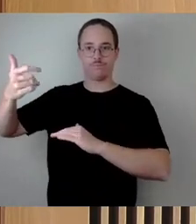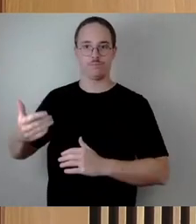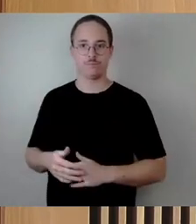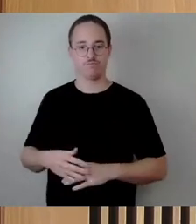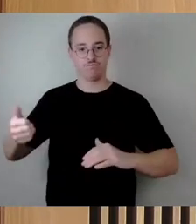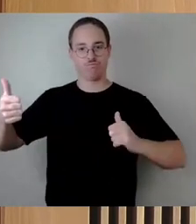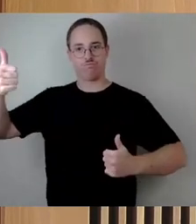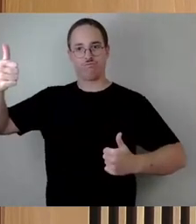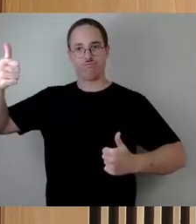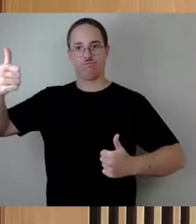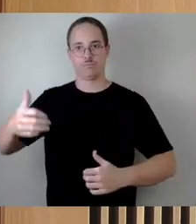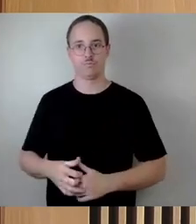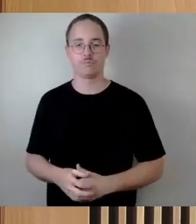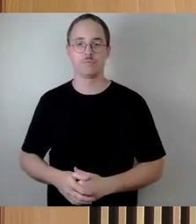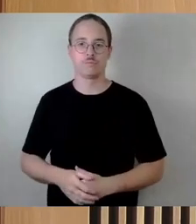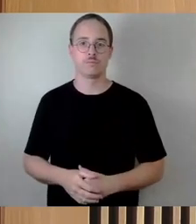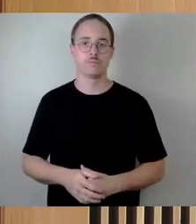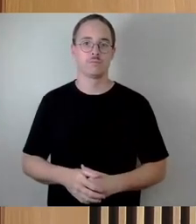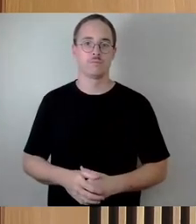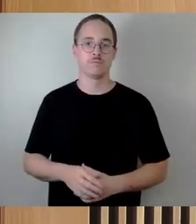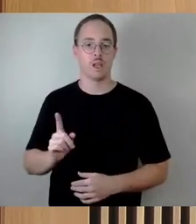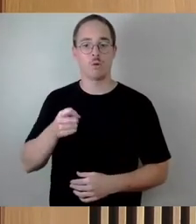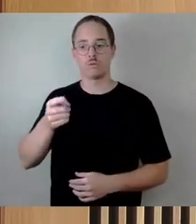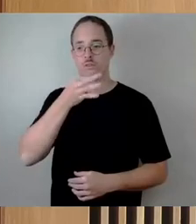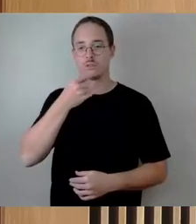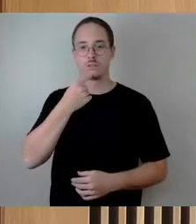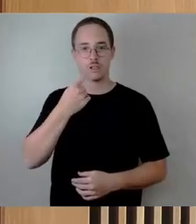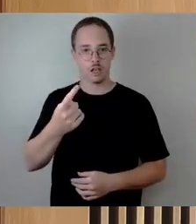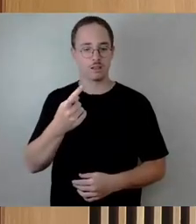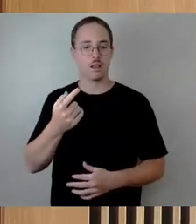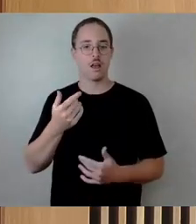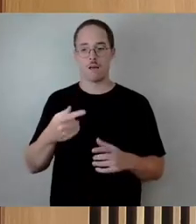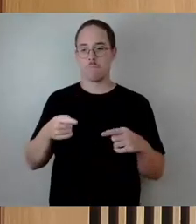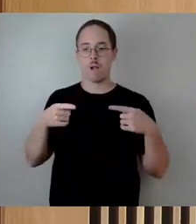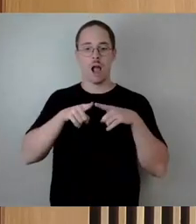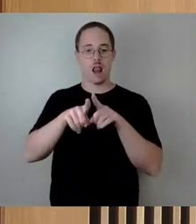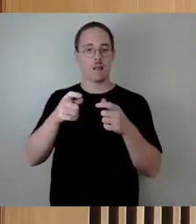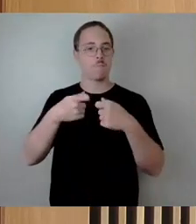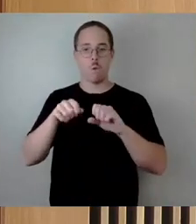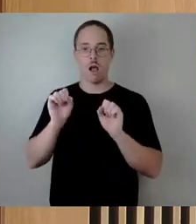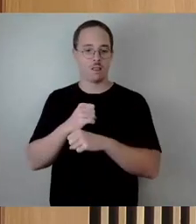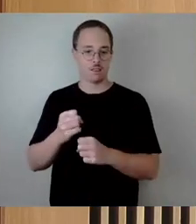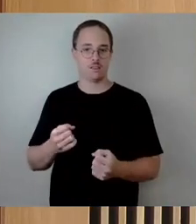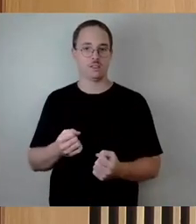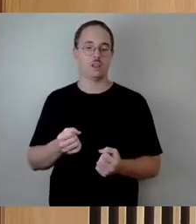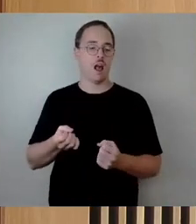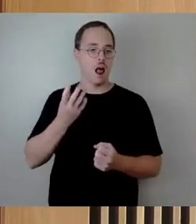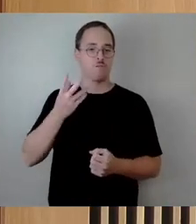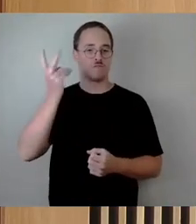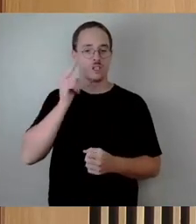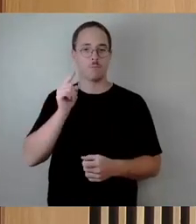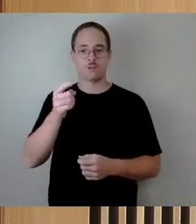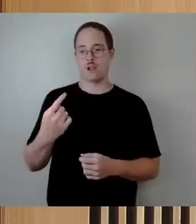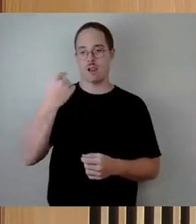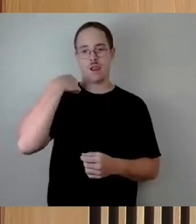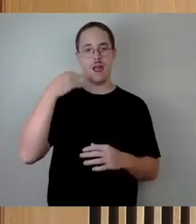können. Frau Prüfer, klar, logisch. Aber Sie haben jetzt im August erst mit der Ausschreibung der Bauleistung